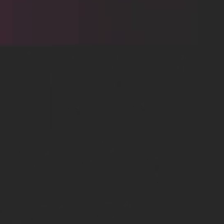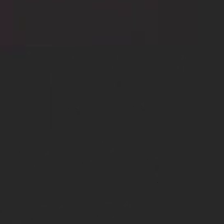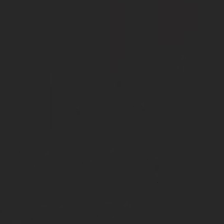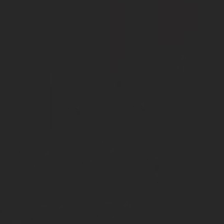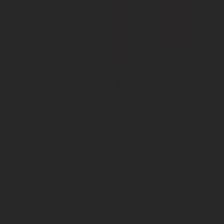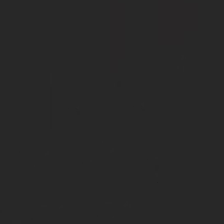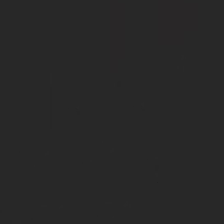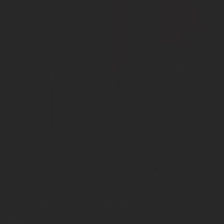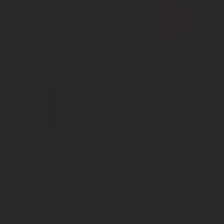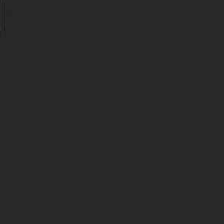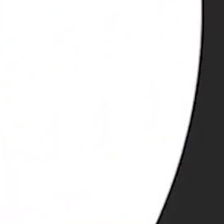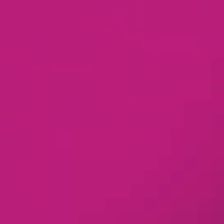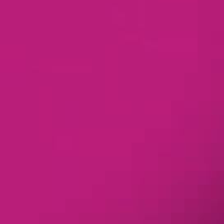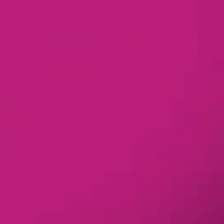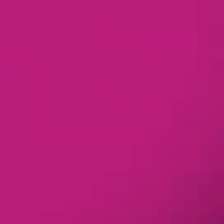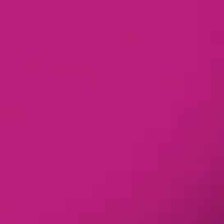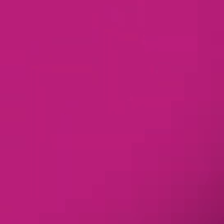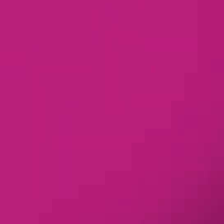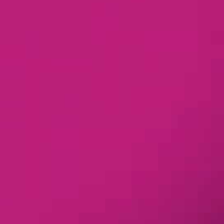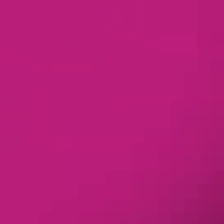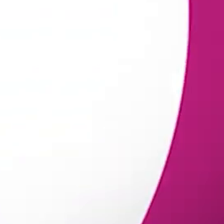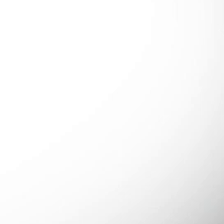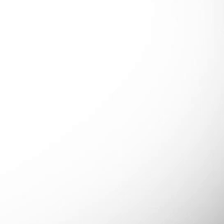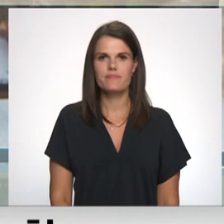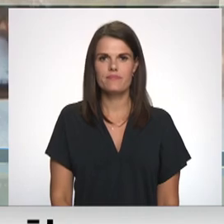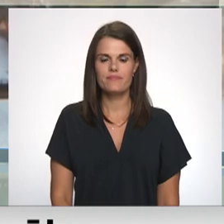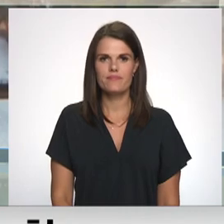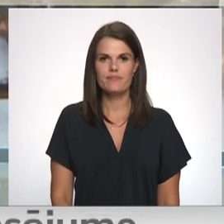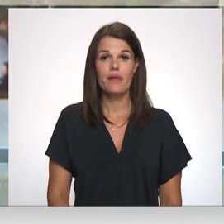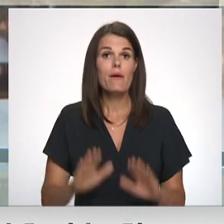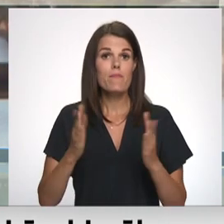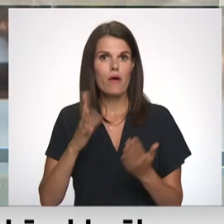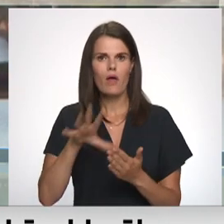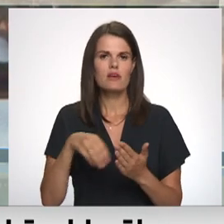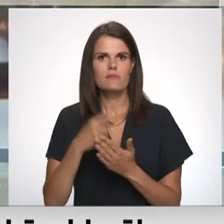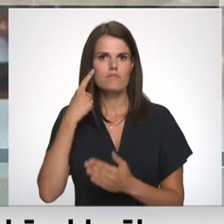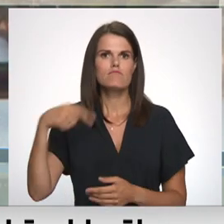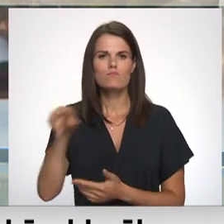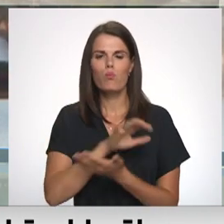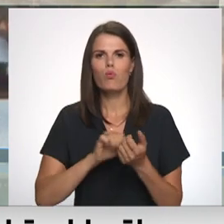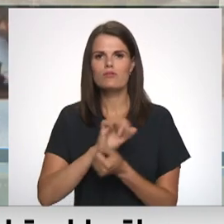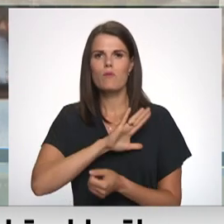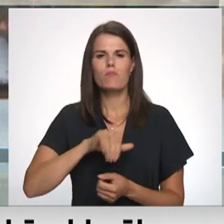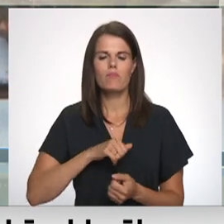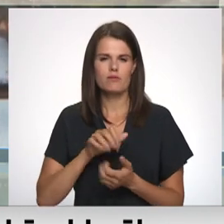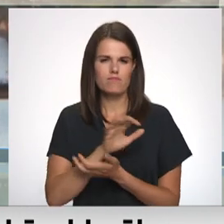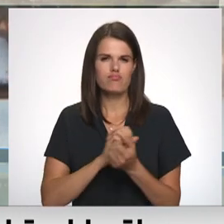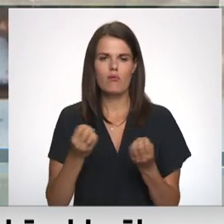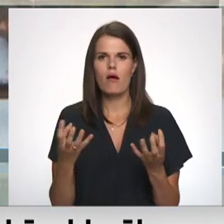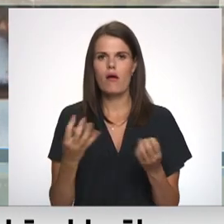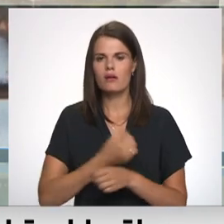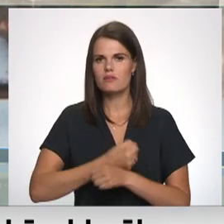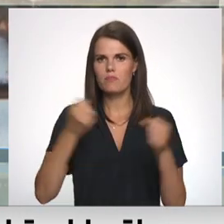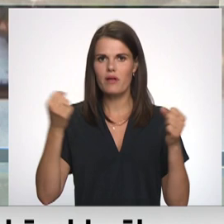Re! Viss ēters ir te! Bet aizvien tiek apzināta postījumi pēc postošā gāzes,